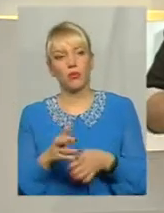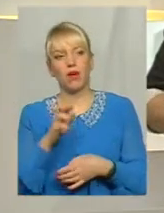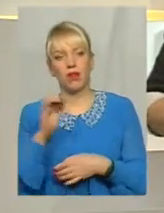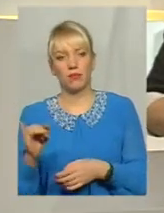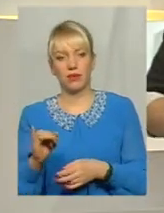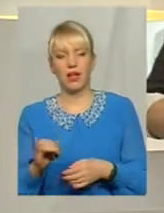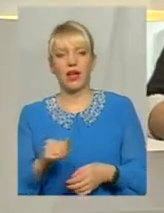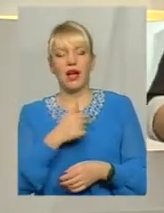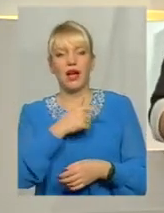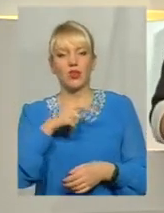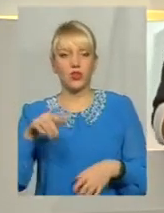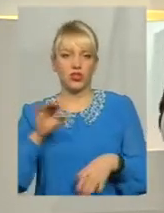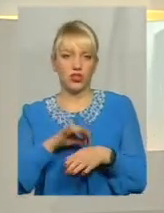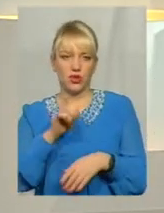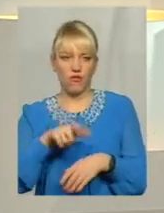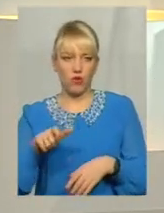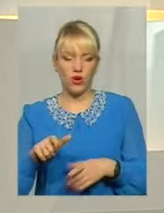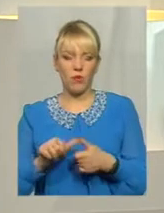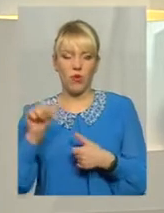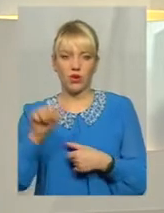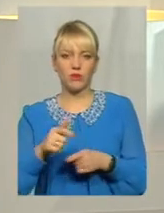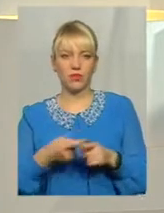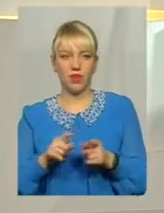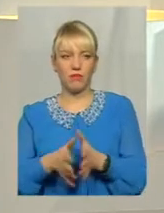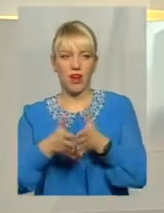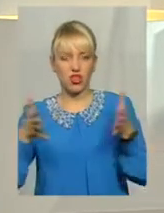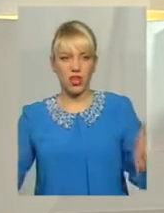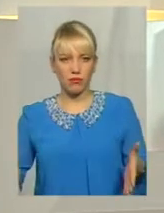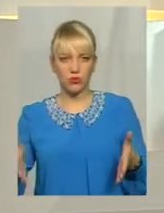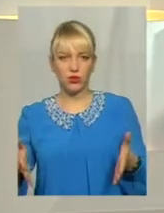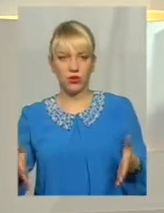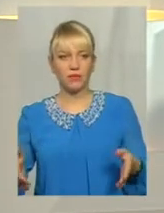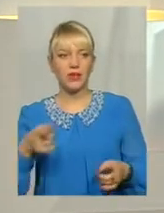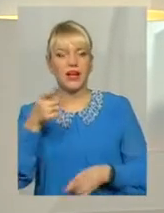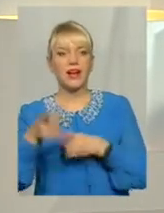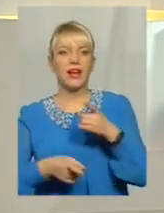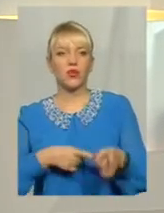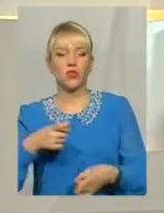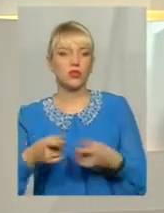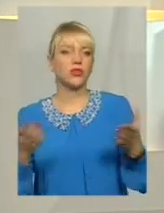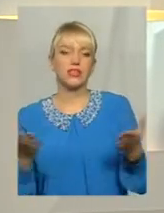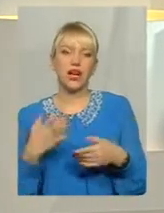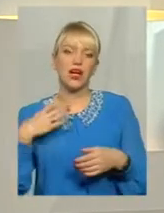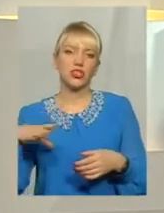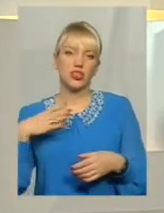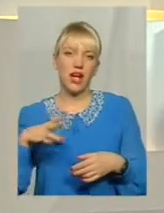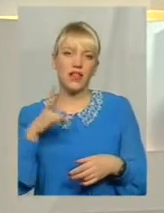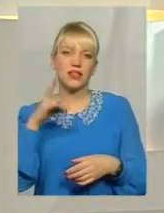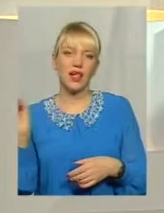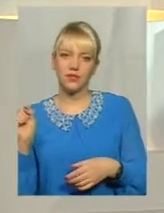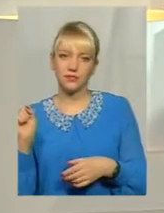кардіологічним хворим, і окрім тієї масштабної реконструкції, яка чекає на